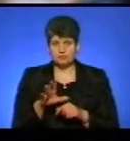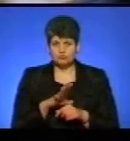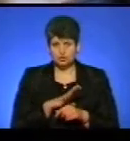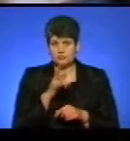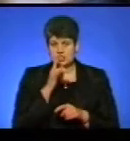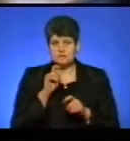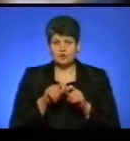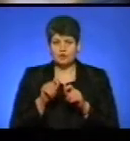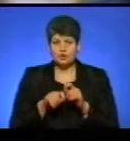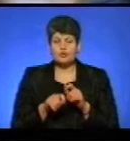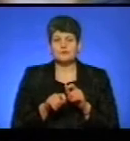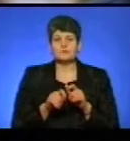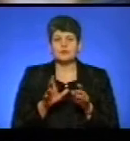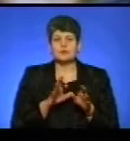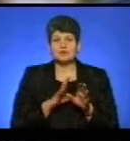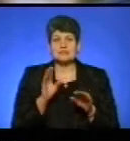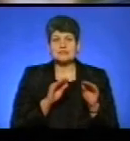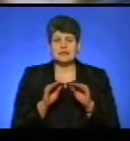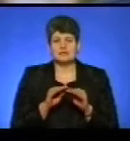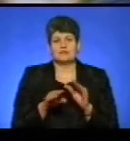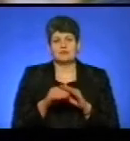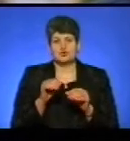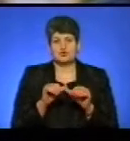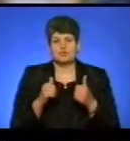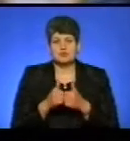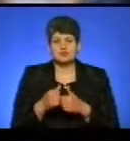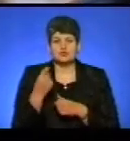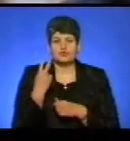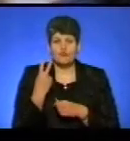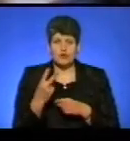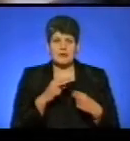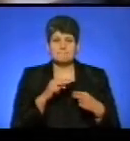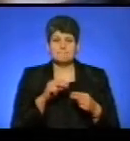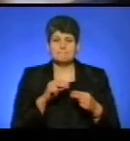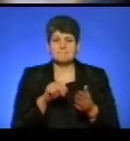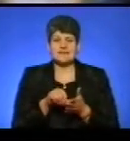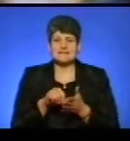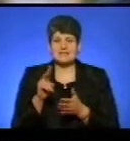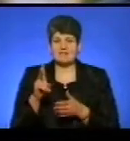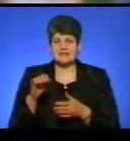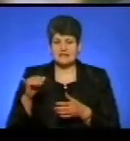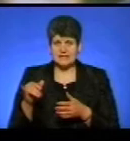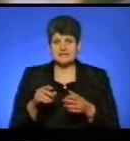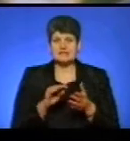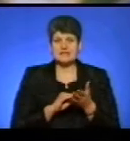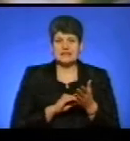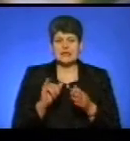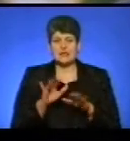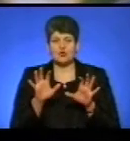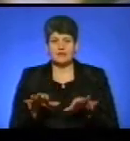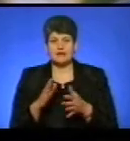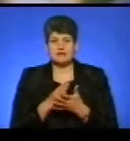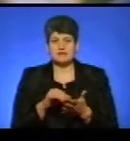час моніторингу складу сільської виборчої комісії було встановлено, що двоє представників в керівному складі, тобто голова і секретар, є